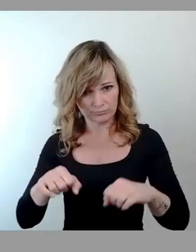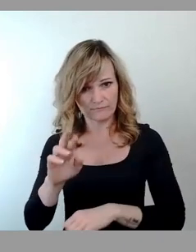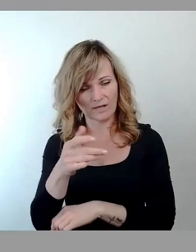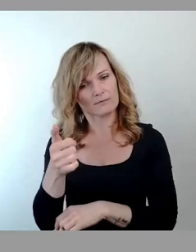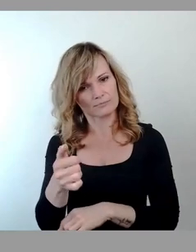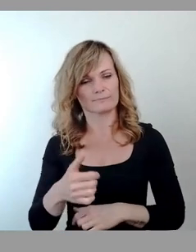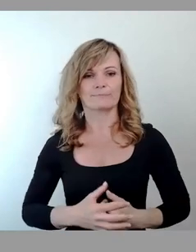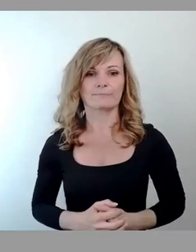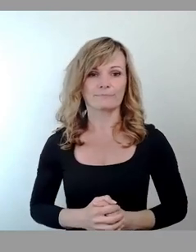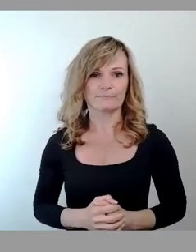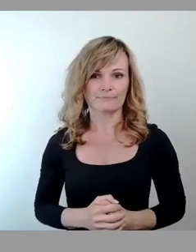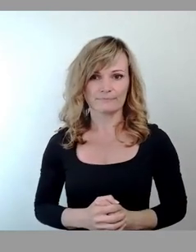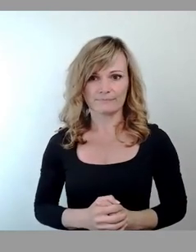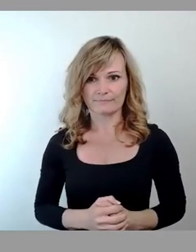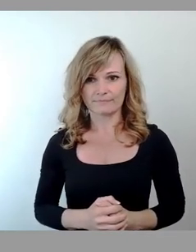das Stimmzeichen.